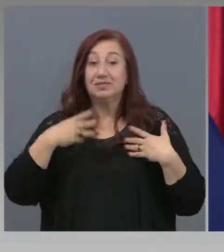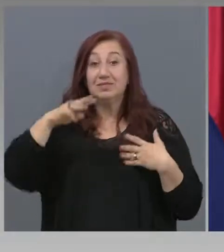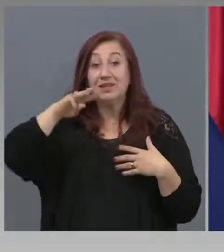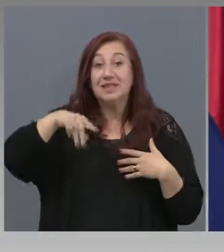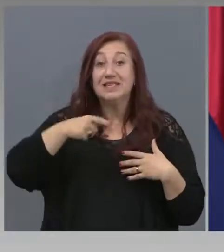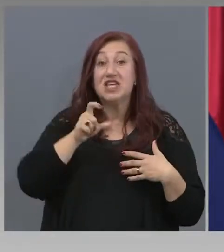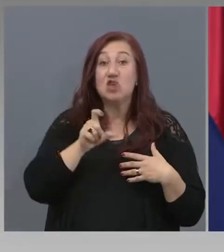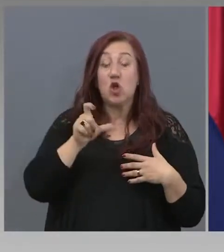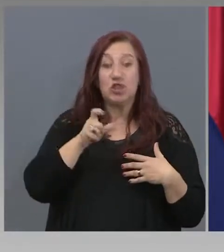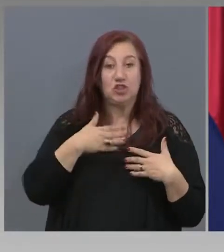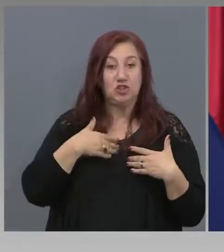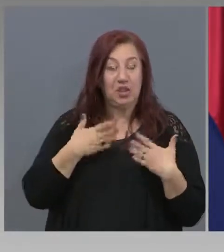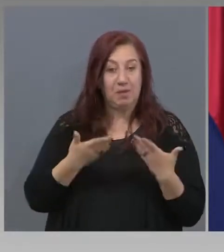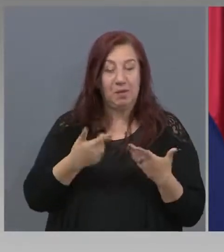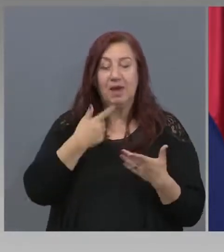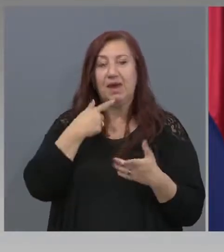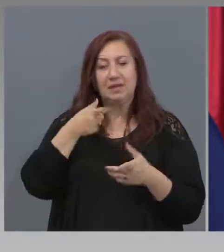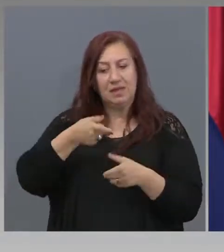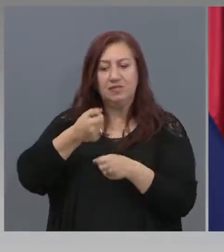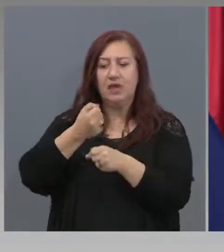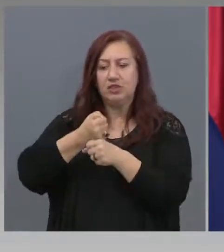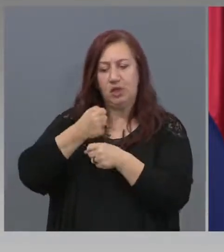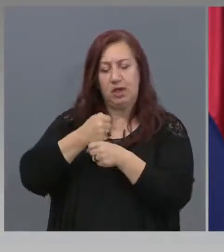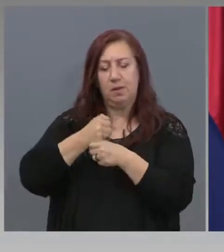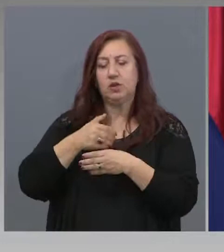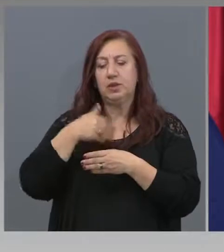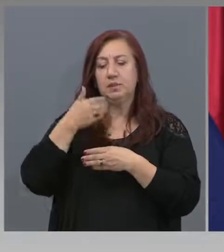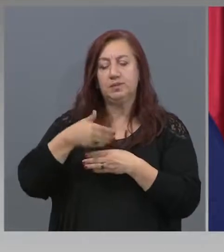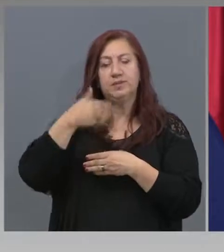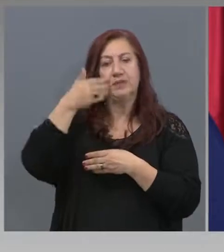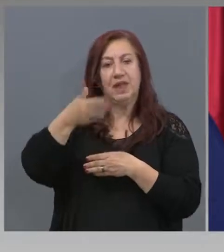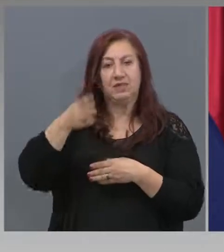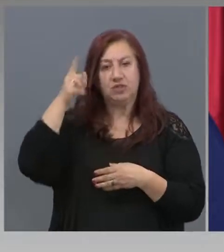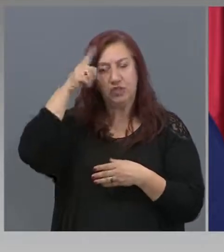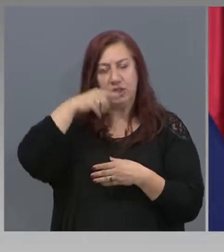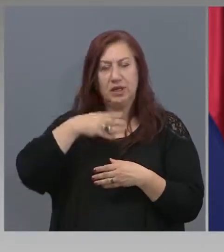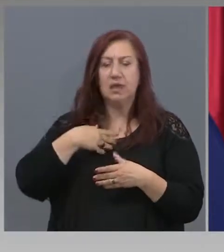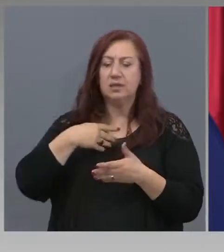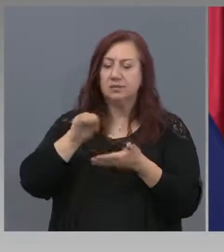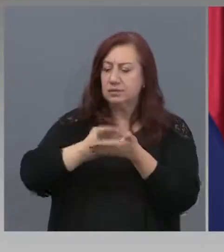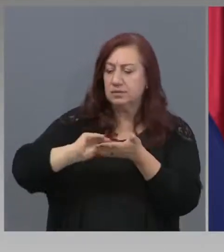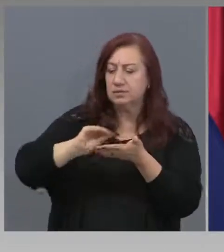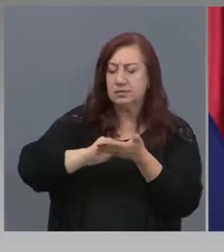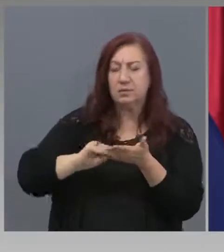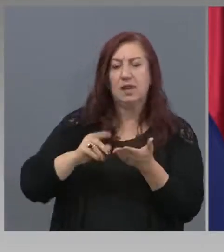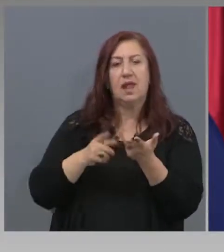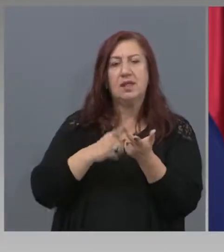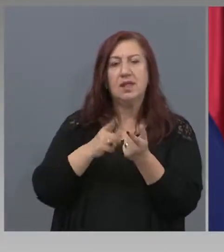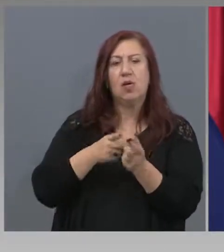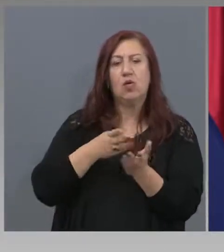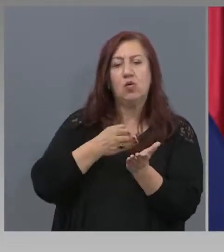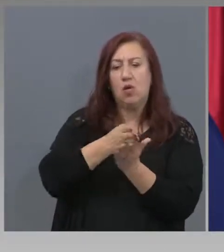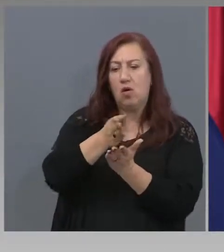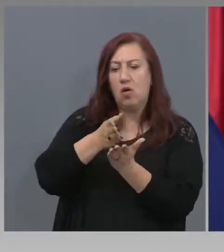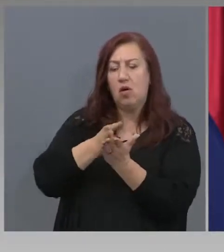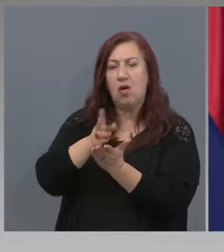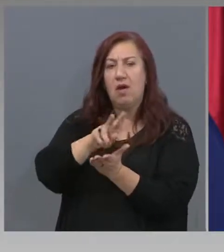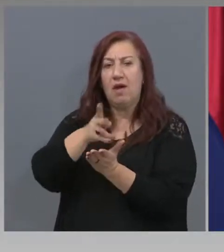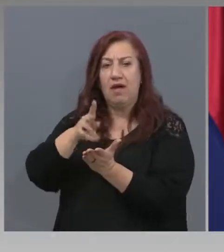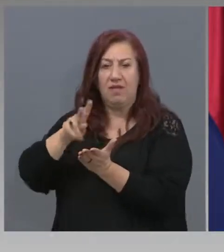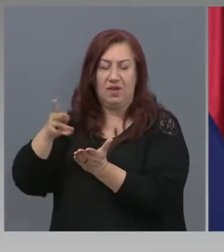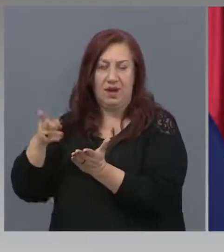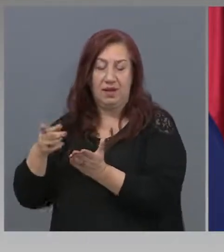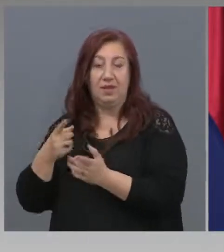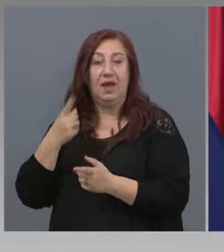Затова ще поработим следващите дни, може би разработвайки няколко альтернативни хипотези. Защото едно е